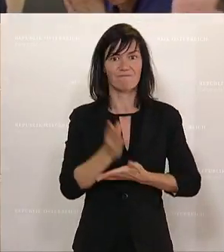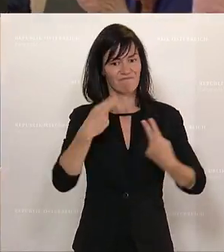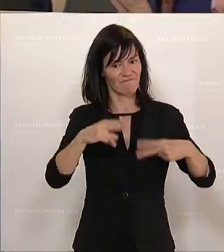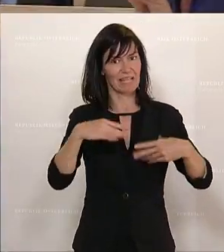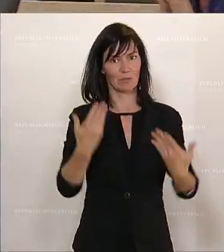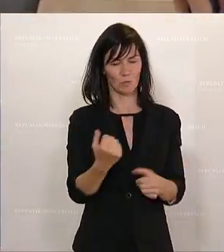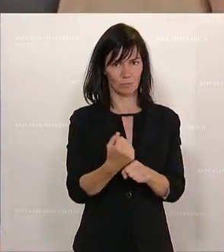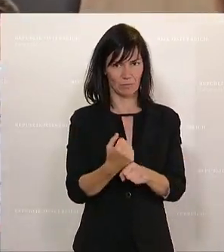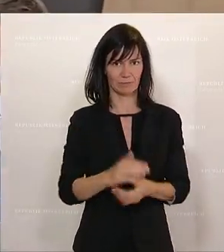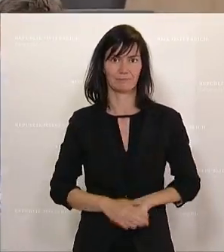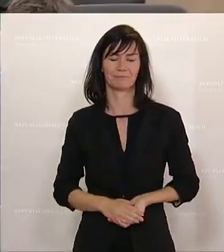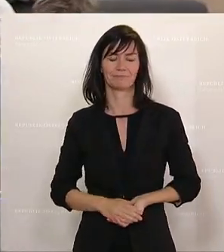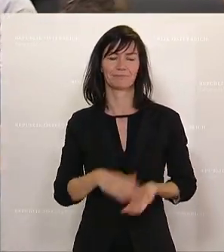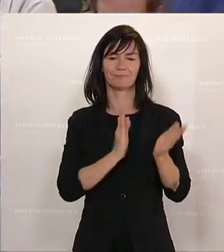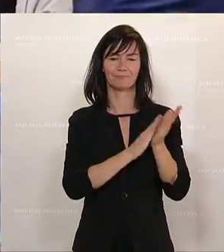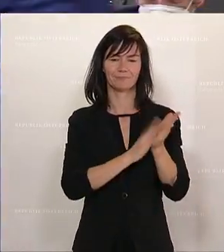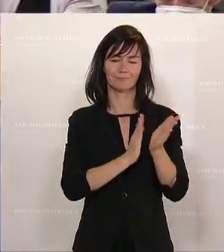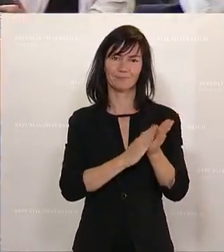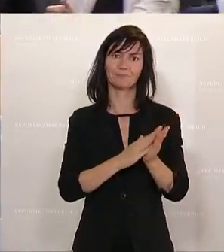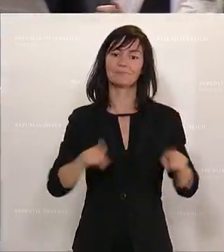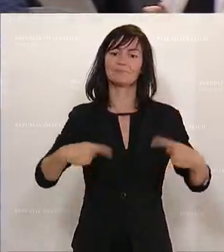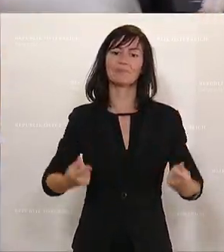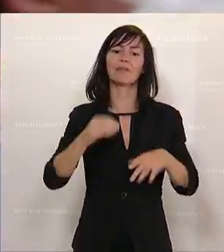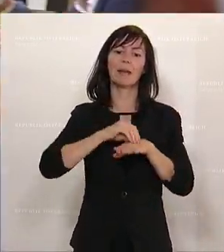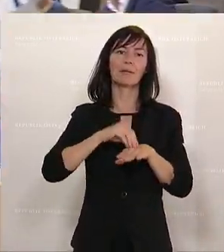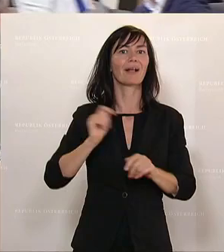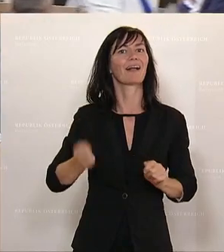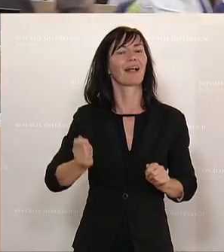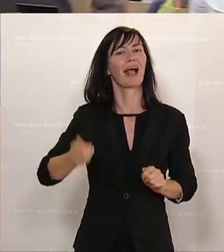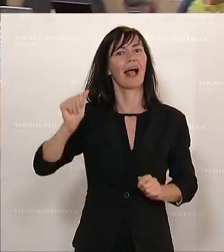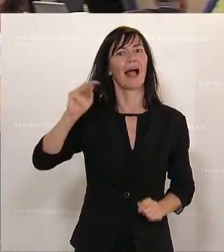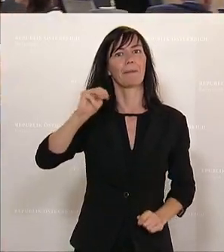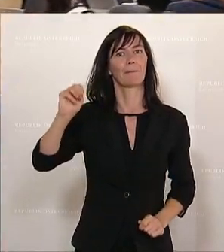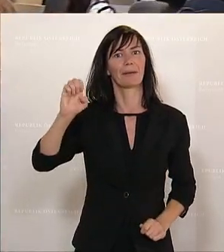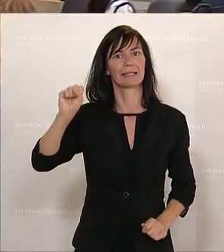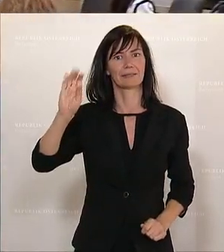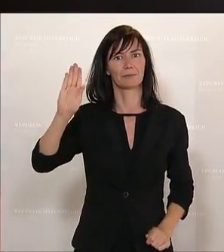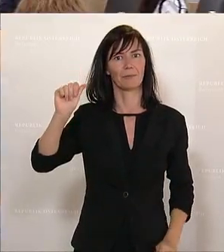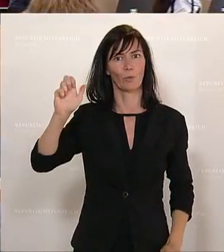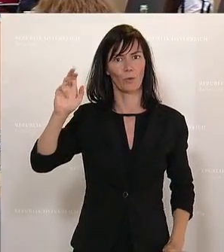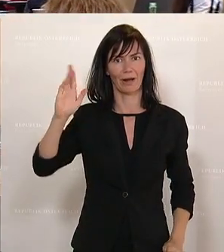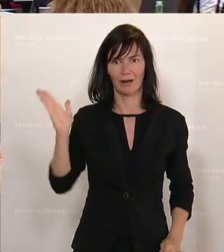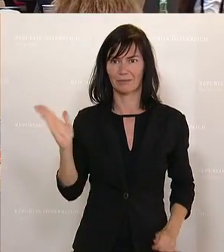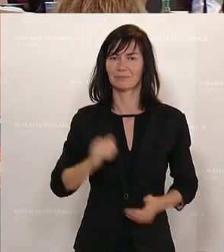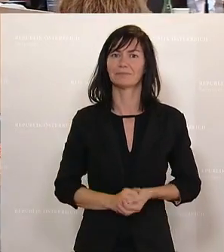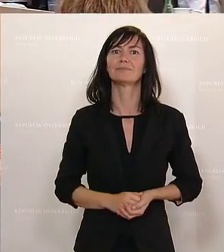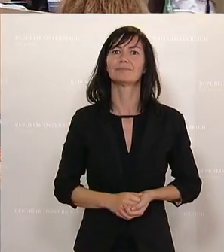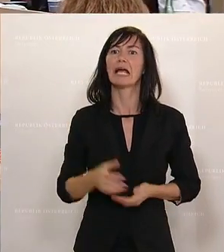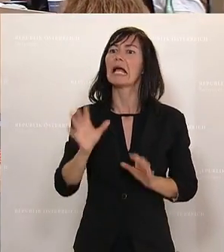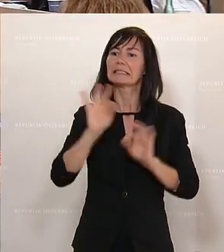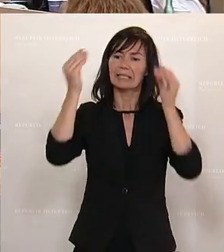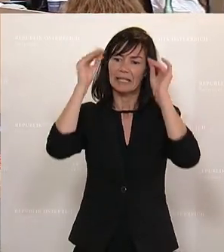UkrainerInnen mit Kindern werde rückwirkend ebenfalls die Familienbeihilfe ausbezahlt. Diese Familien würden dieses Geld dringend brauchen, betont Georg